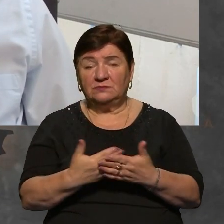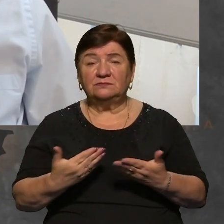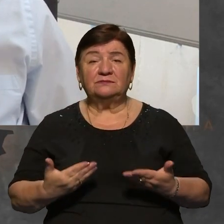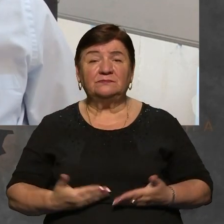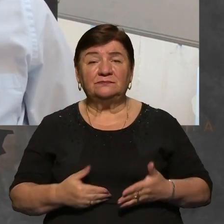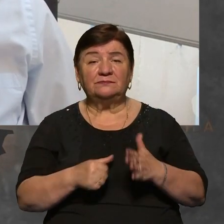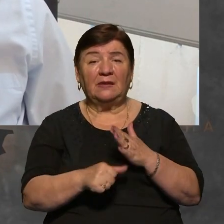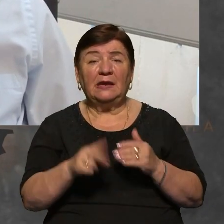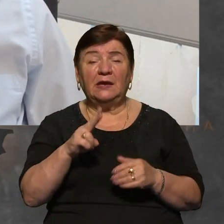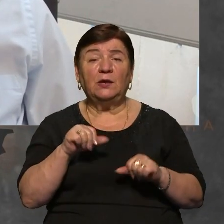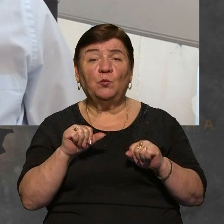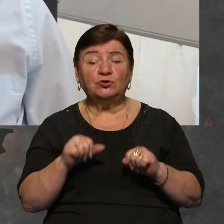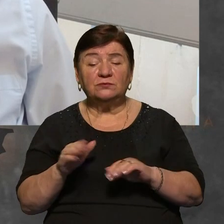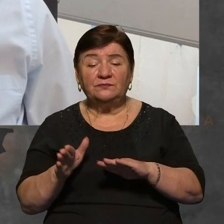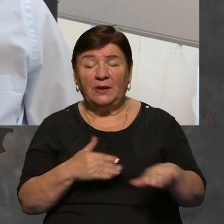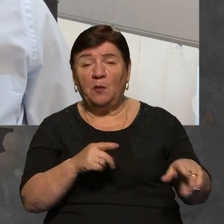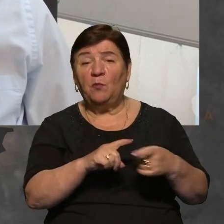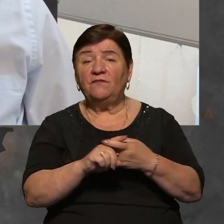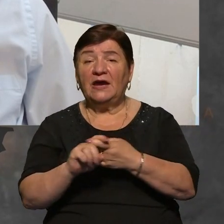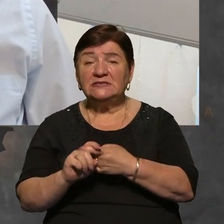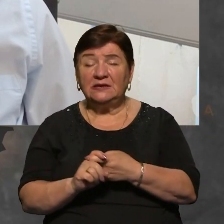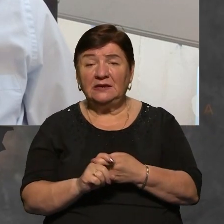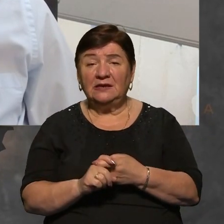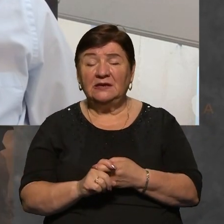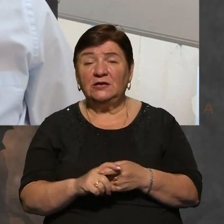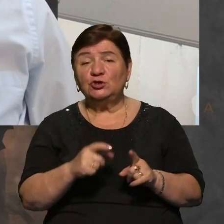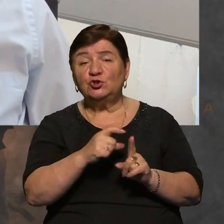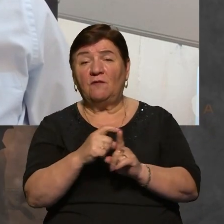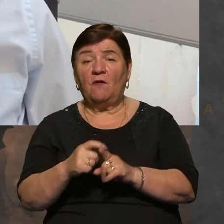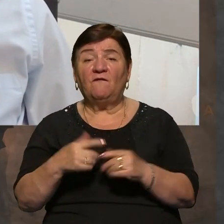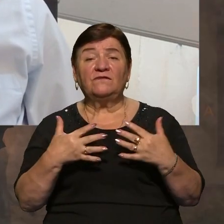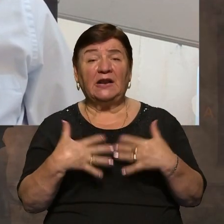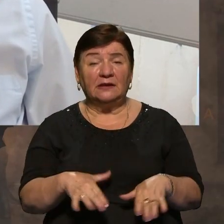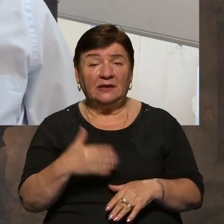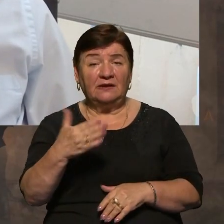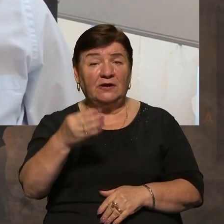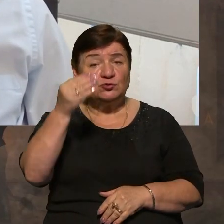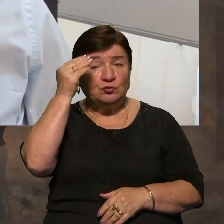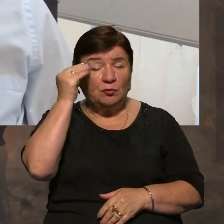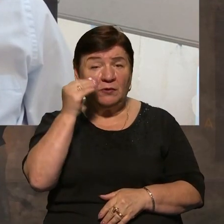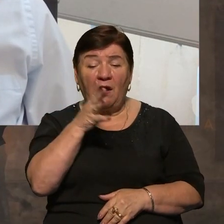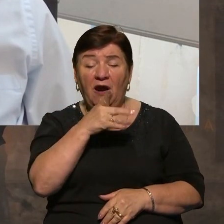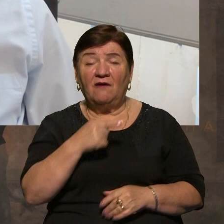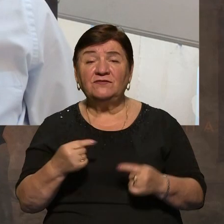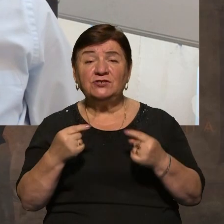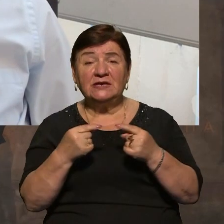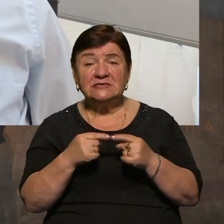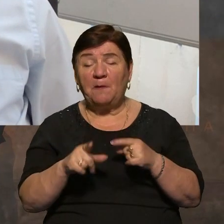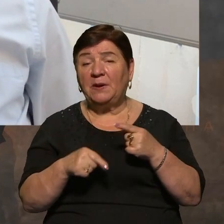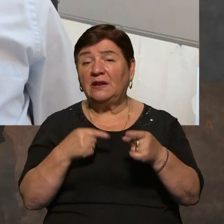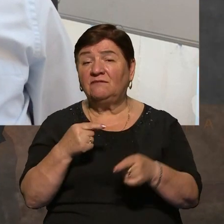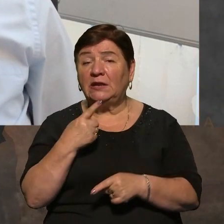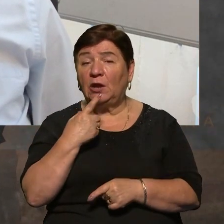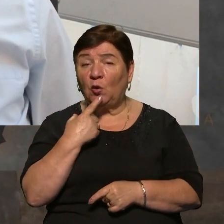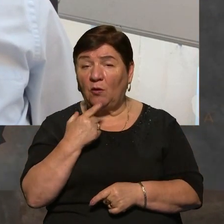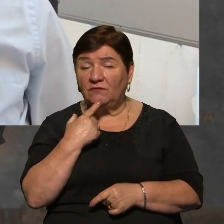фронті, яким можна було б запобігти, пов'язані саме з крововтратою. На вашу думку, от вчасне переливання крові або її компонентів,